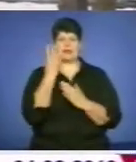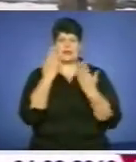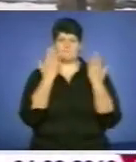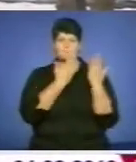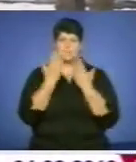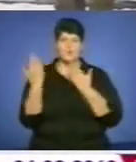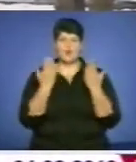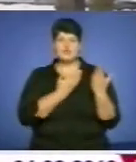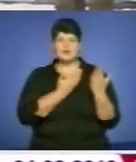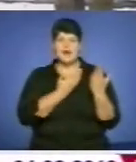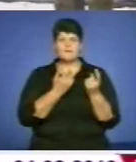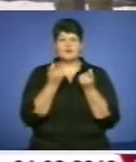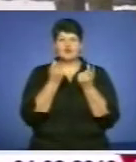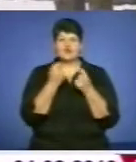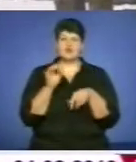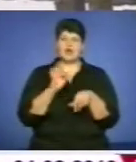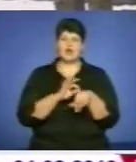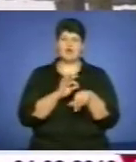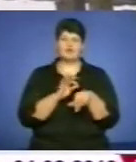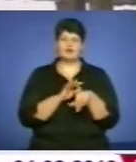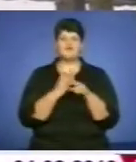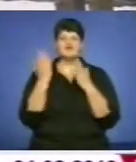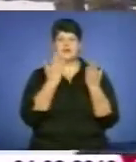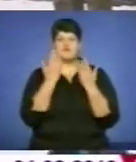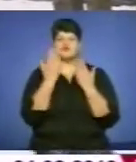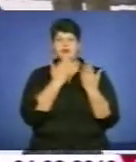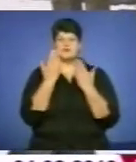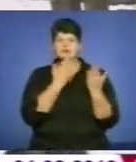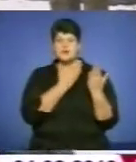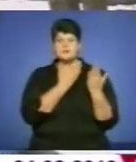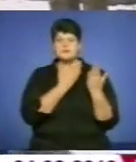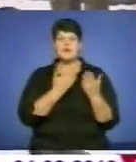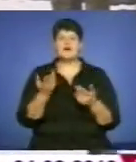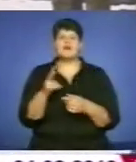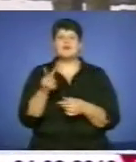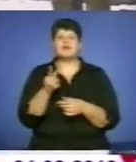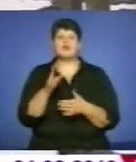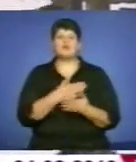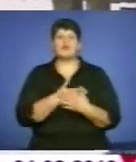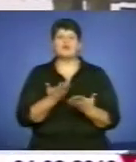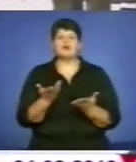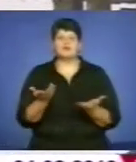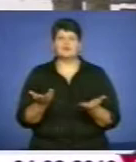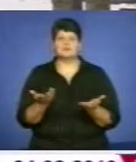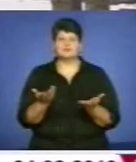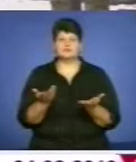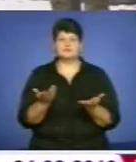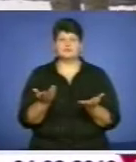Бо трошки прихворів, лишаю, читаю і читаю. А який літературі надаєте перевагу? Яким жанрам?